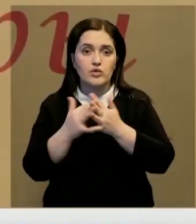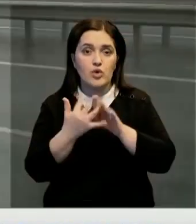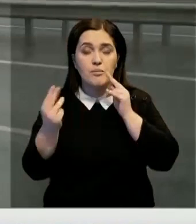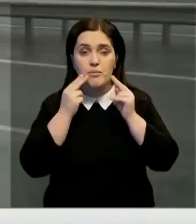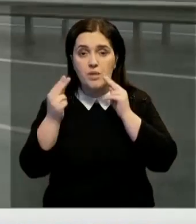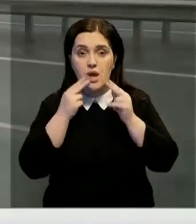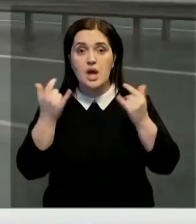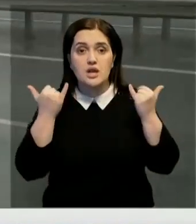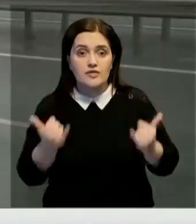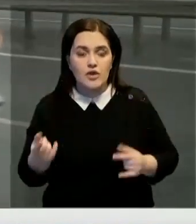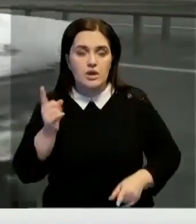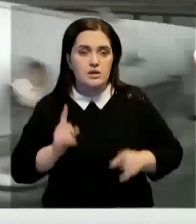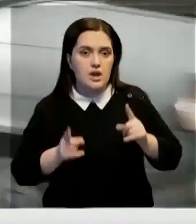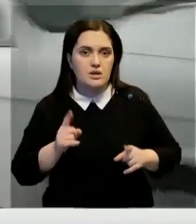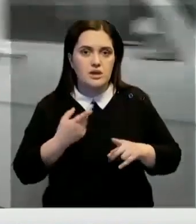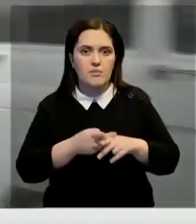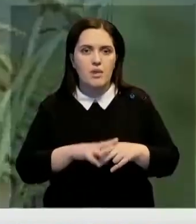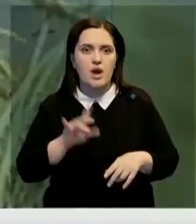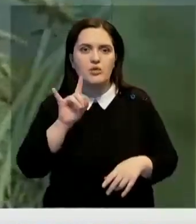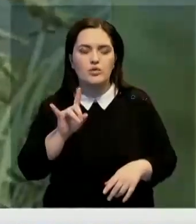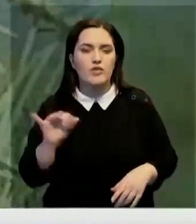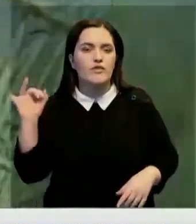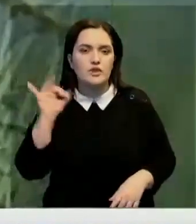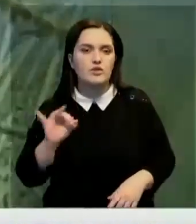А сегодня они – настоящее окно в историю.